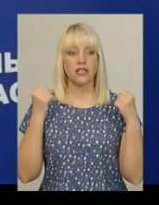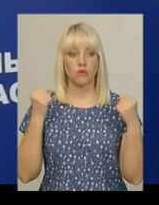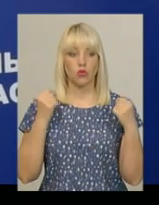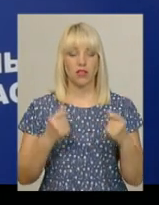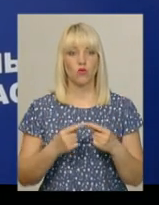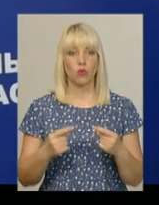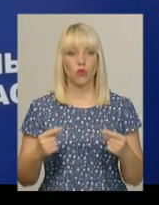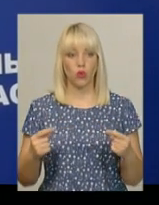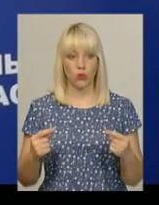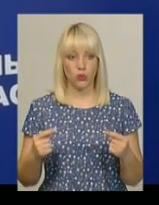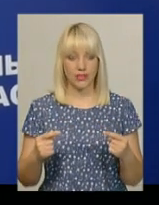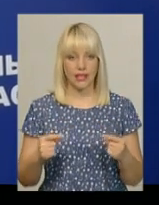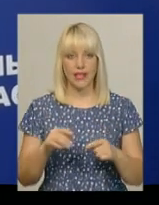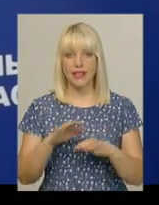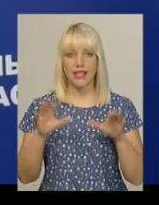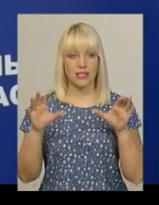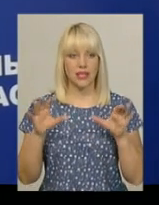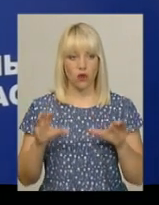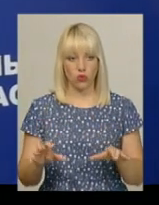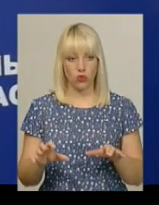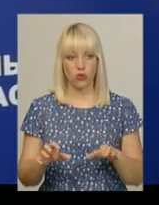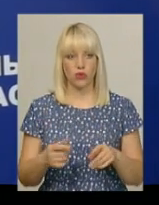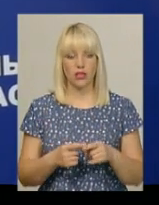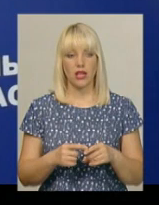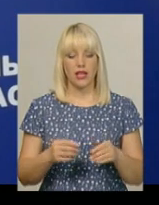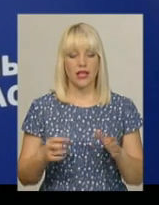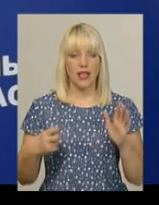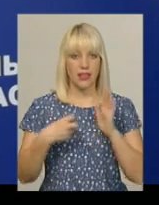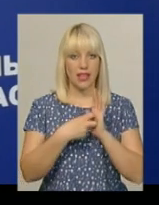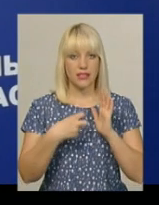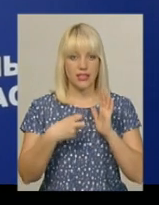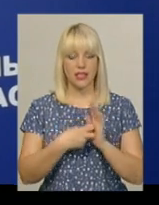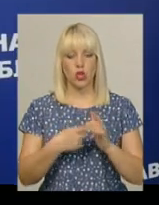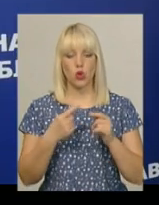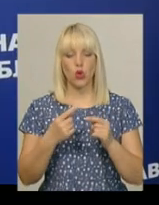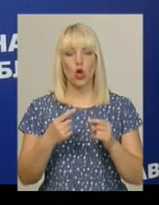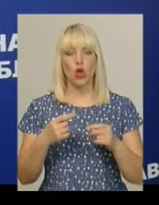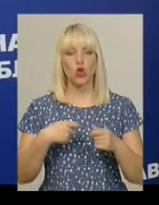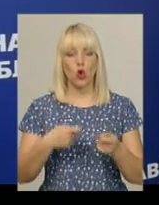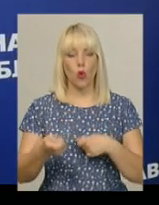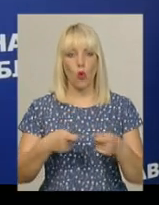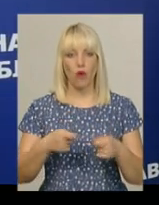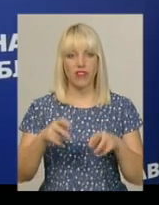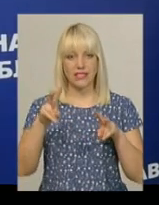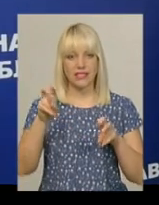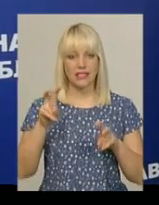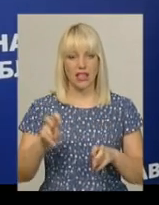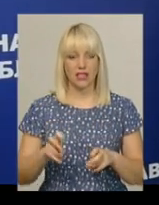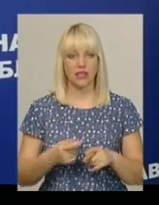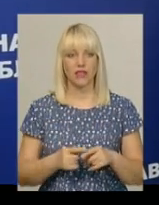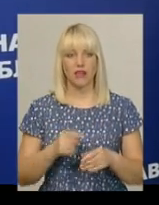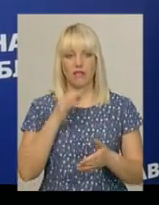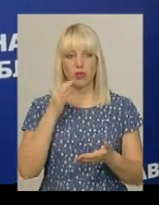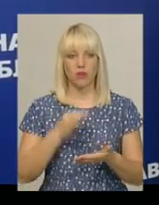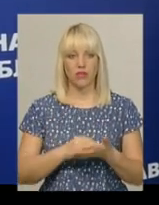продукції із незаконним нанесенням торгових знаків їх брендів. Відповідальність за даний злочин передбачає від